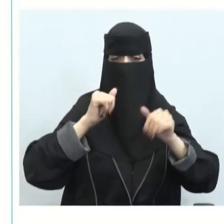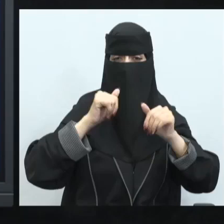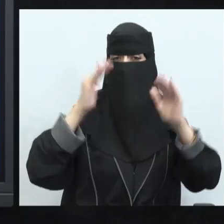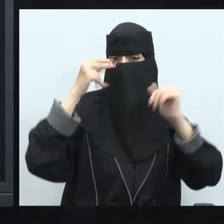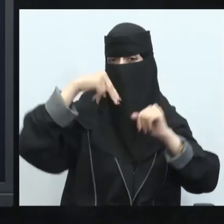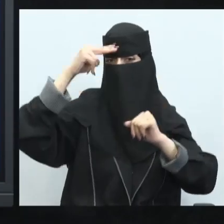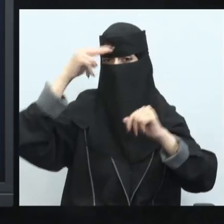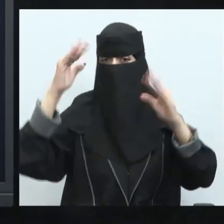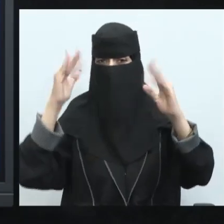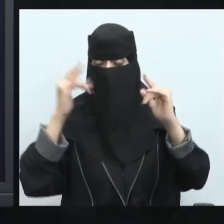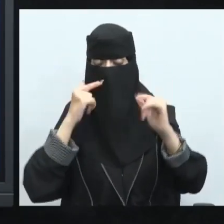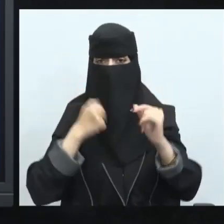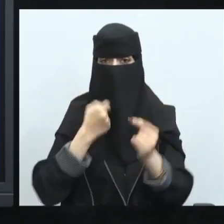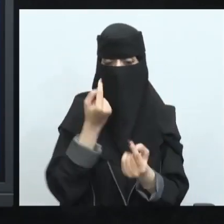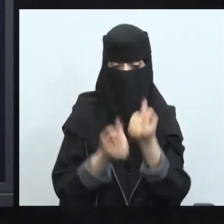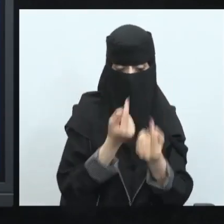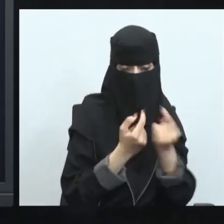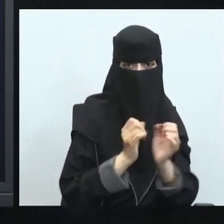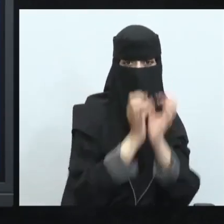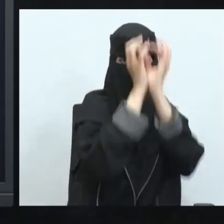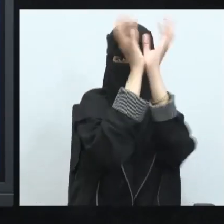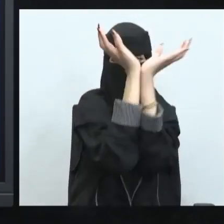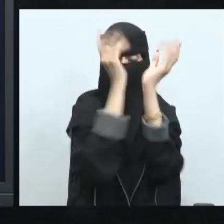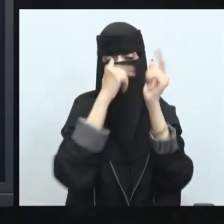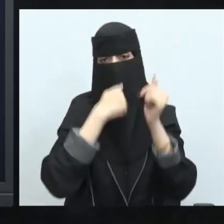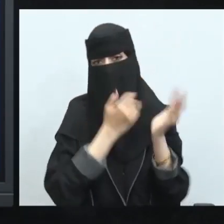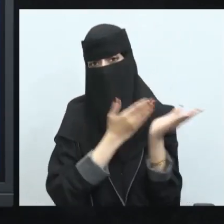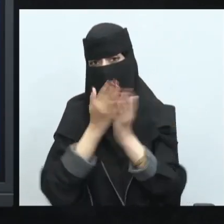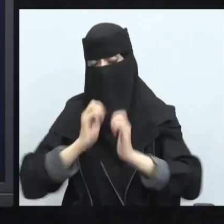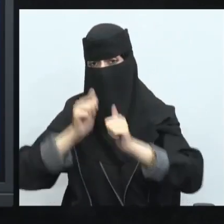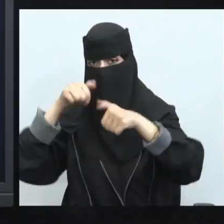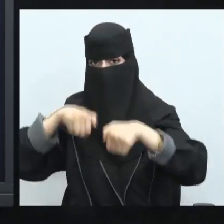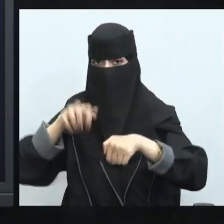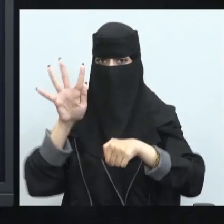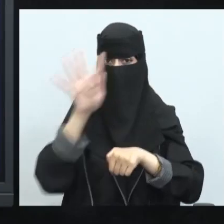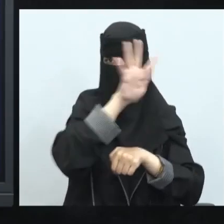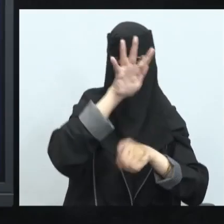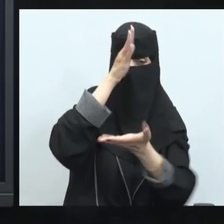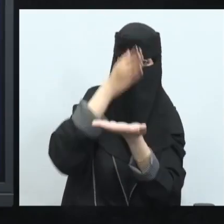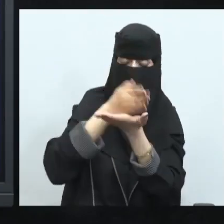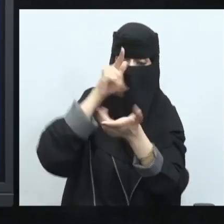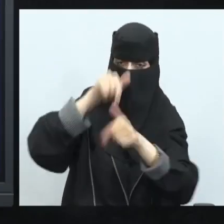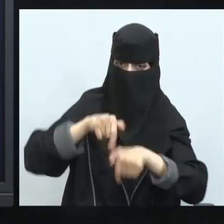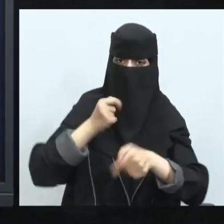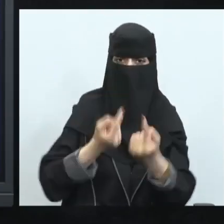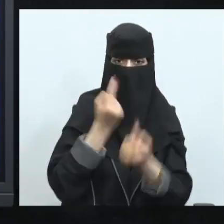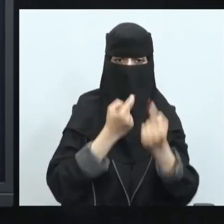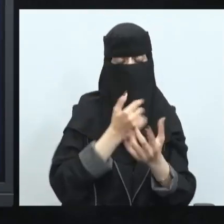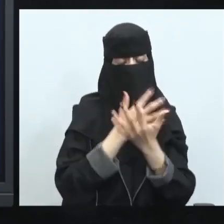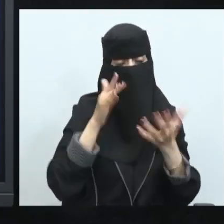خلال زراعة الأشجار وأيضا مبادرة الشرق الأوسط التي أطلقتها المملكة في أن يكون لك زراعة كبيرة